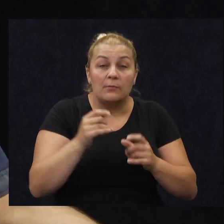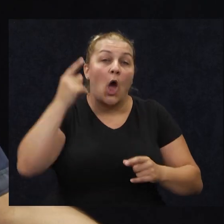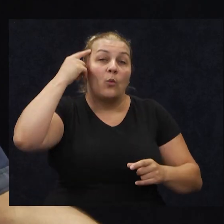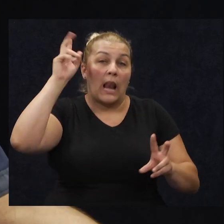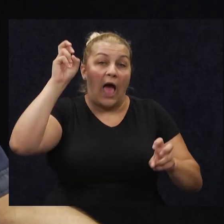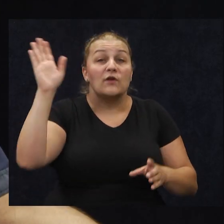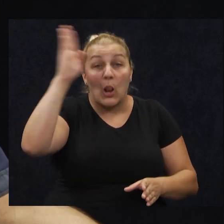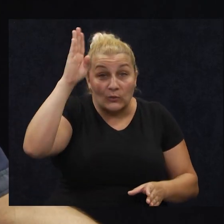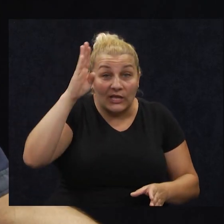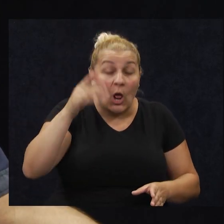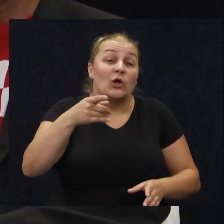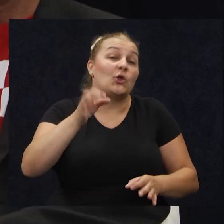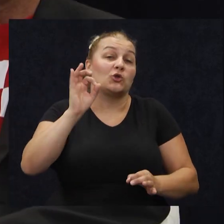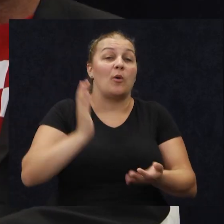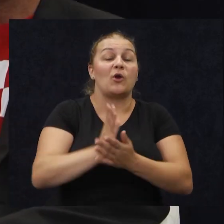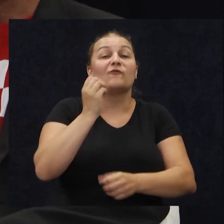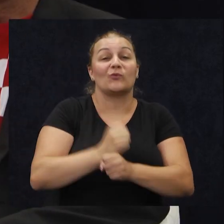nekako funkcionira. Da.